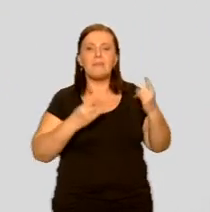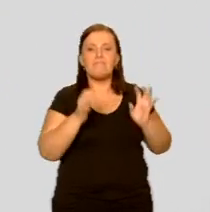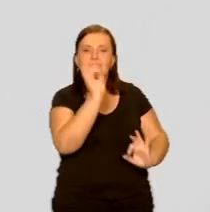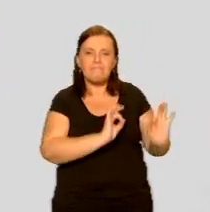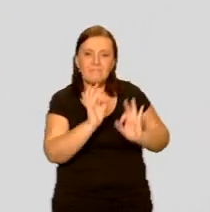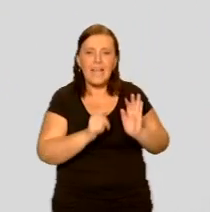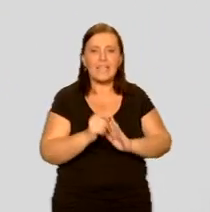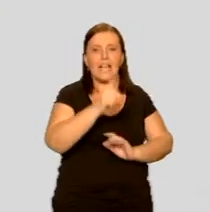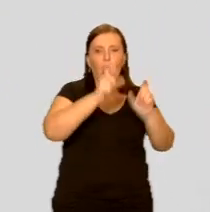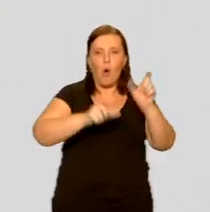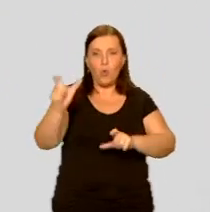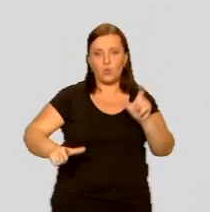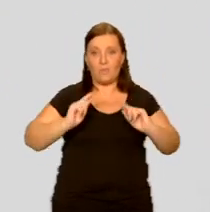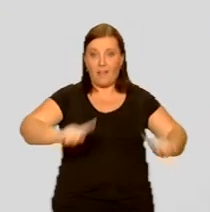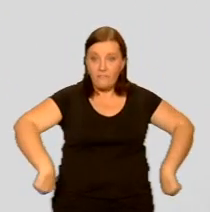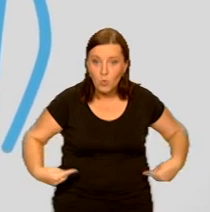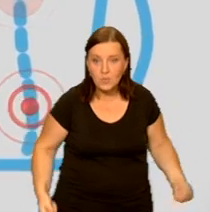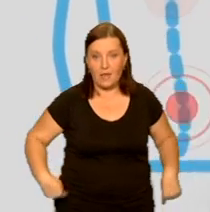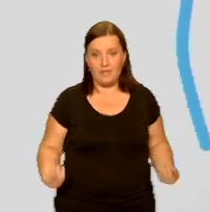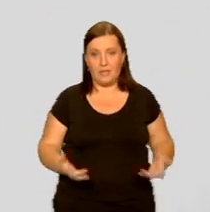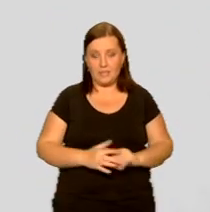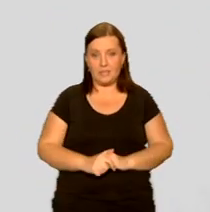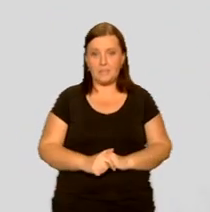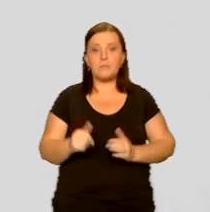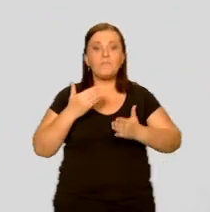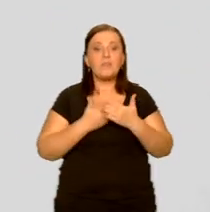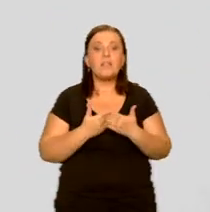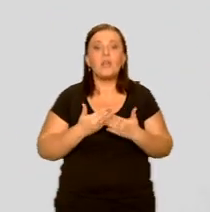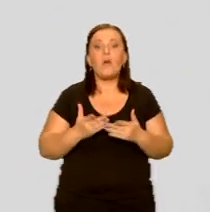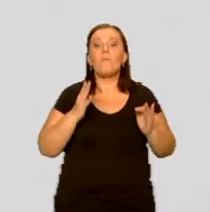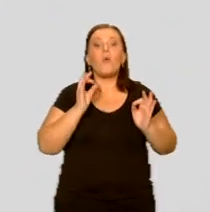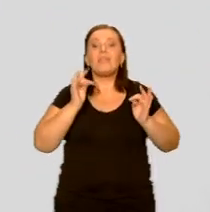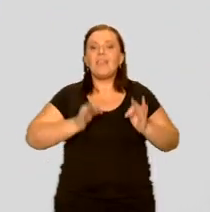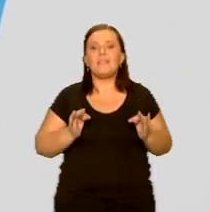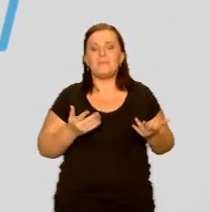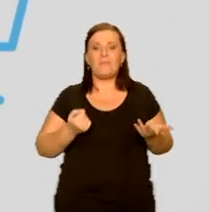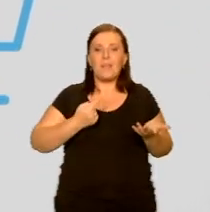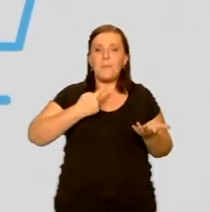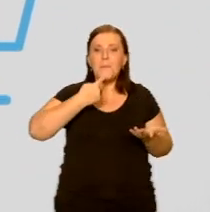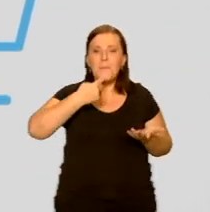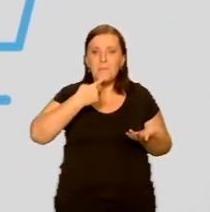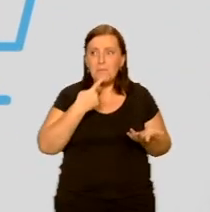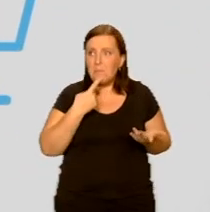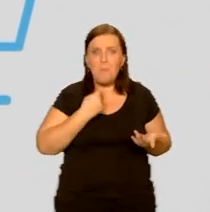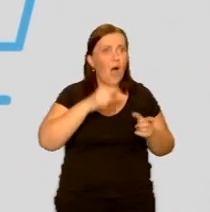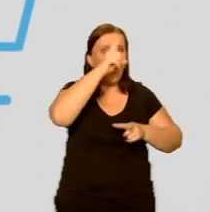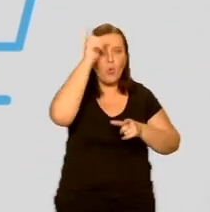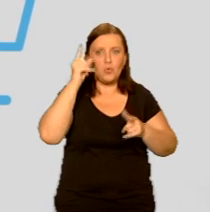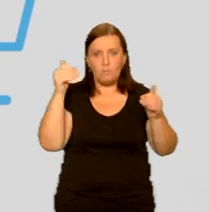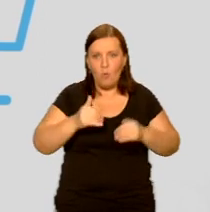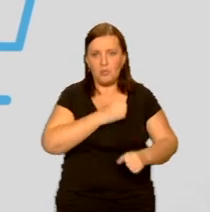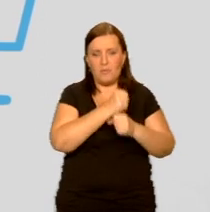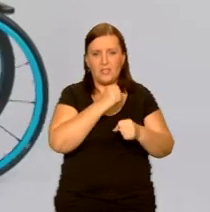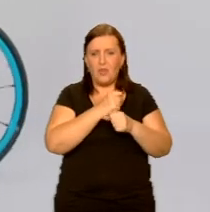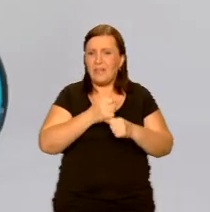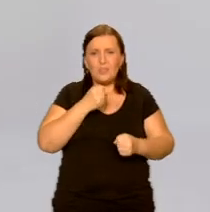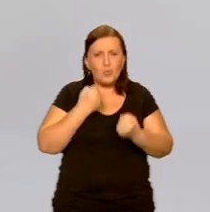osób poruszających się na wózkach. Gdyż w tym momencie, kiedy tak naprawdę jest tak mało ludzi do pracy i mamy ten problem właśnie